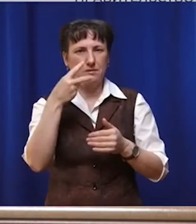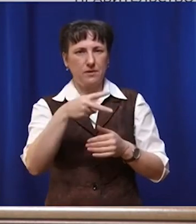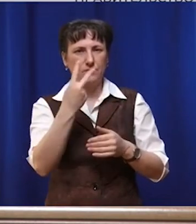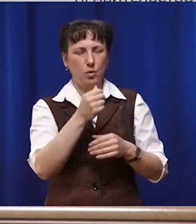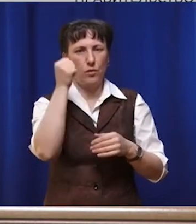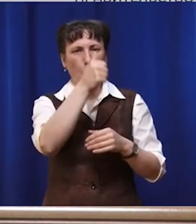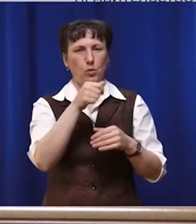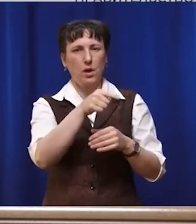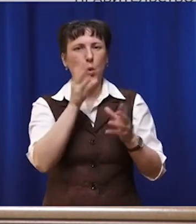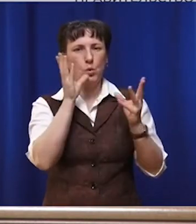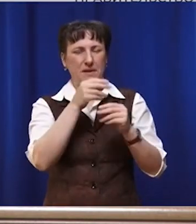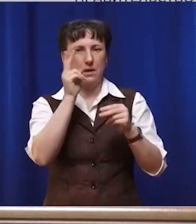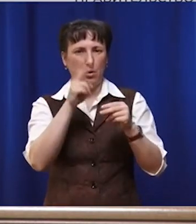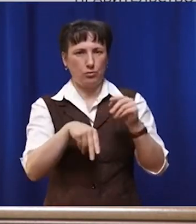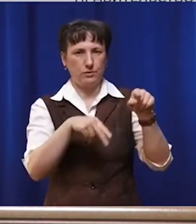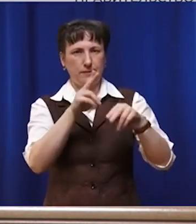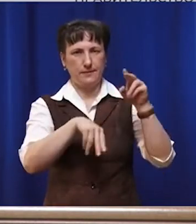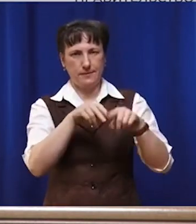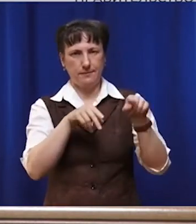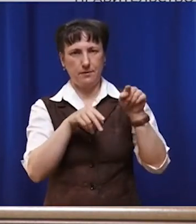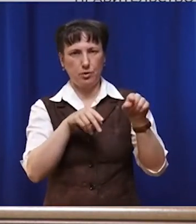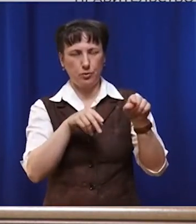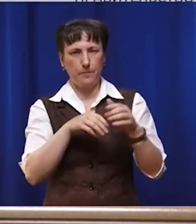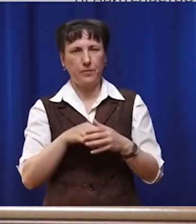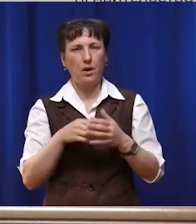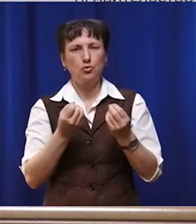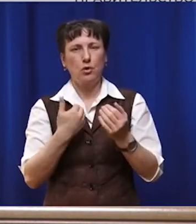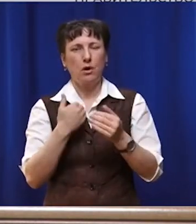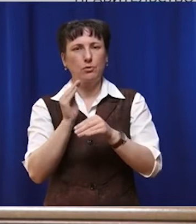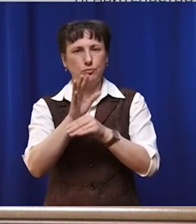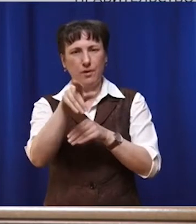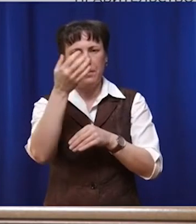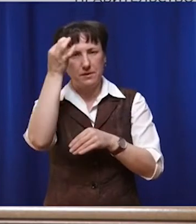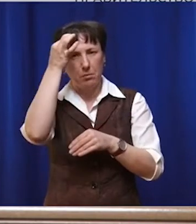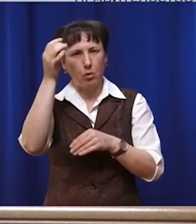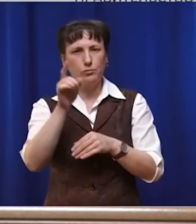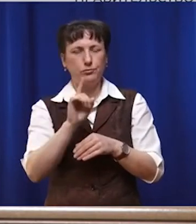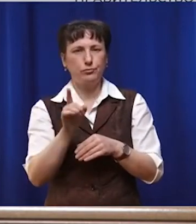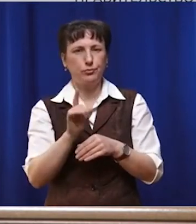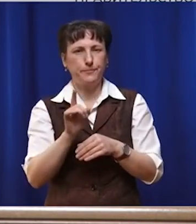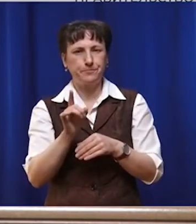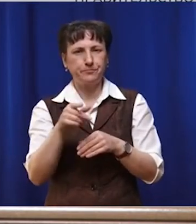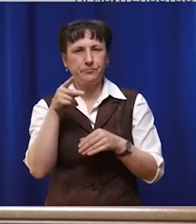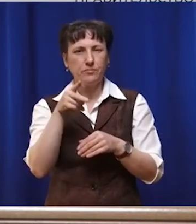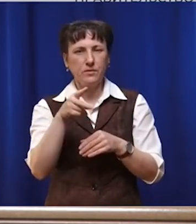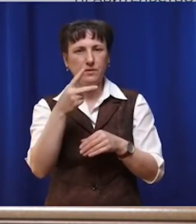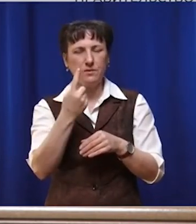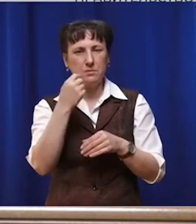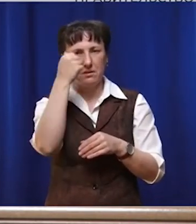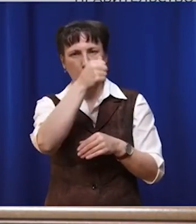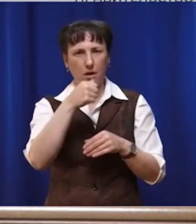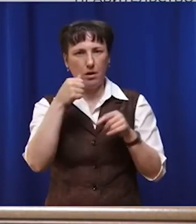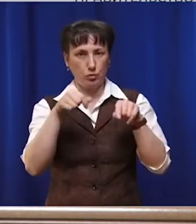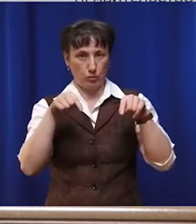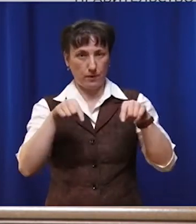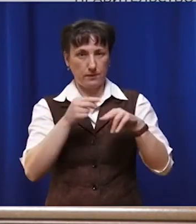года при этом я бы хотел еще напомнить о том что в 2021 году в